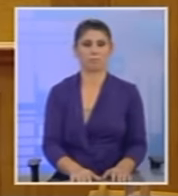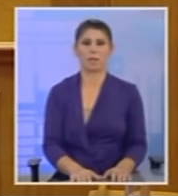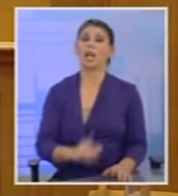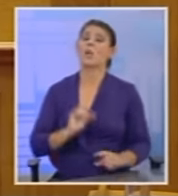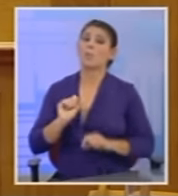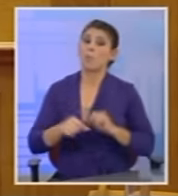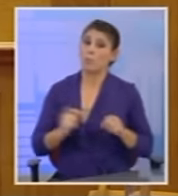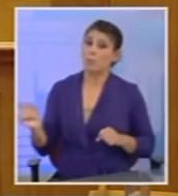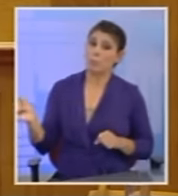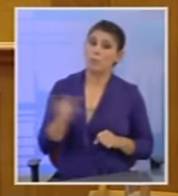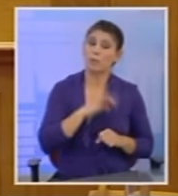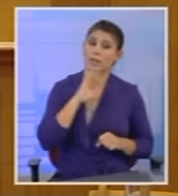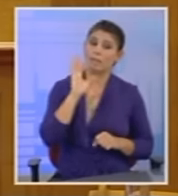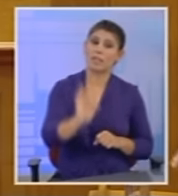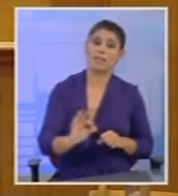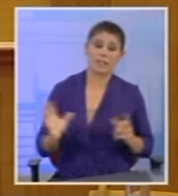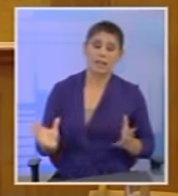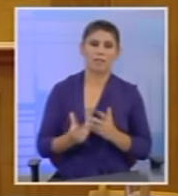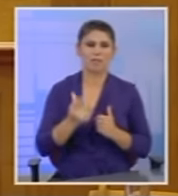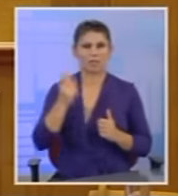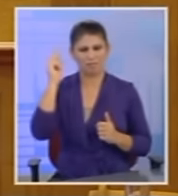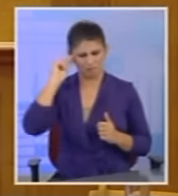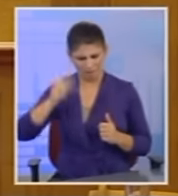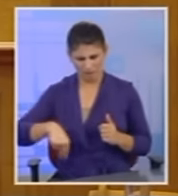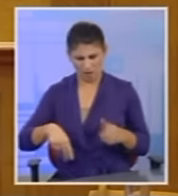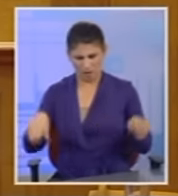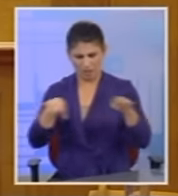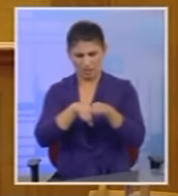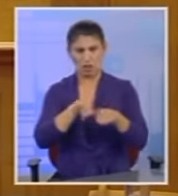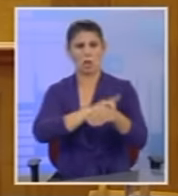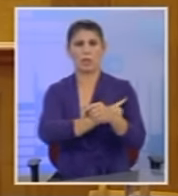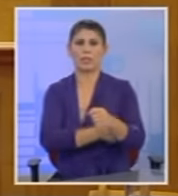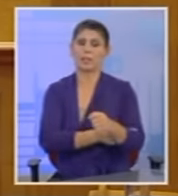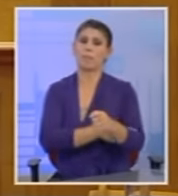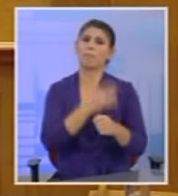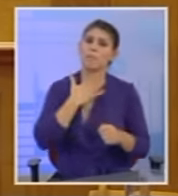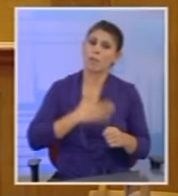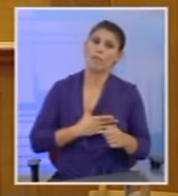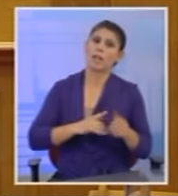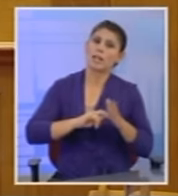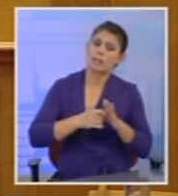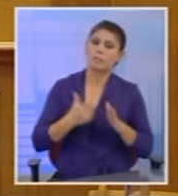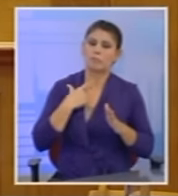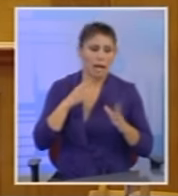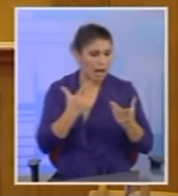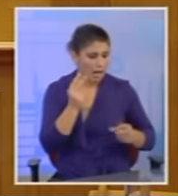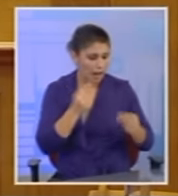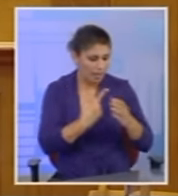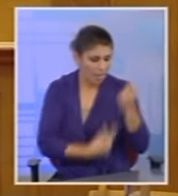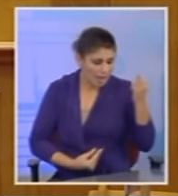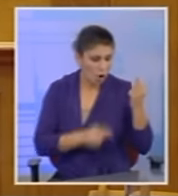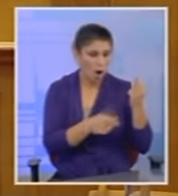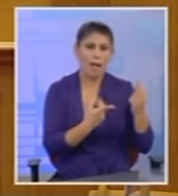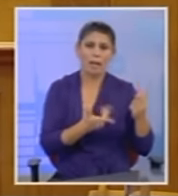προσπαθείτε και οδηγείτε στην εξέβριση βλακοδών αντιεθνικών ισοδυνάμων προκειμένου να κλείσετε άλλες τρύπες που όλοι γνωρίζουν και εσείς το παραδέχεστε.